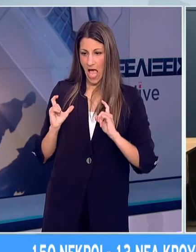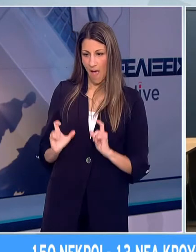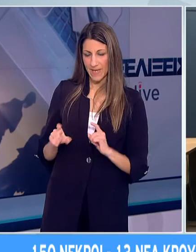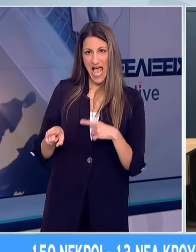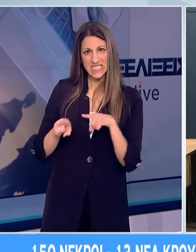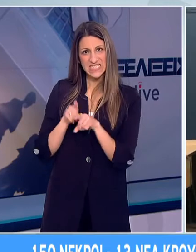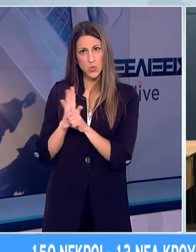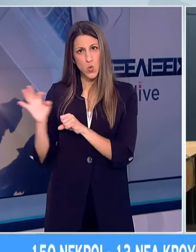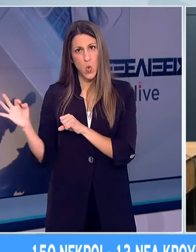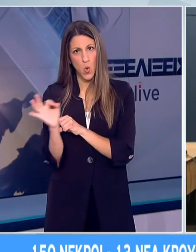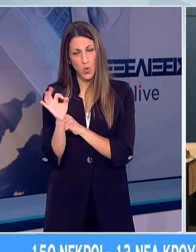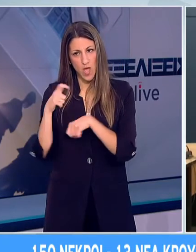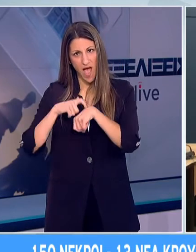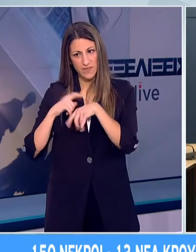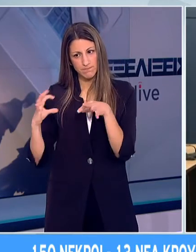λίμωξη COVID-19.